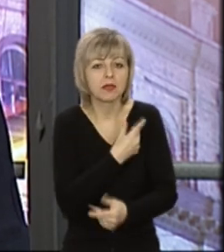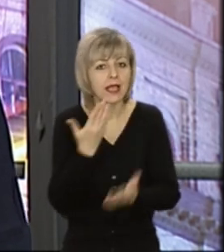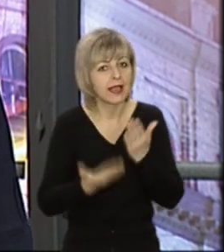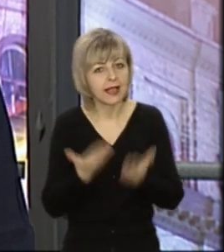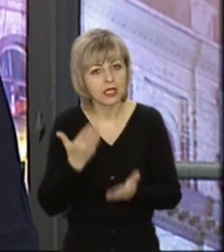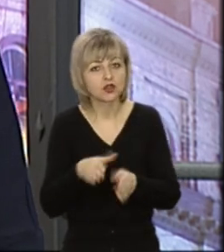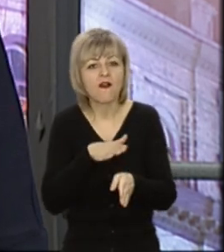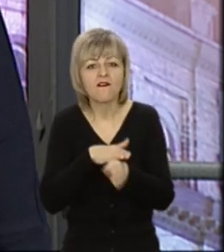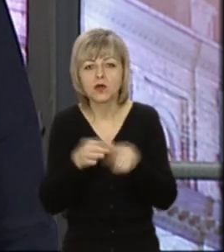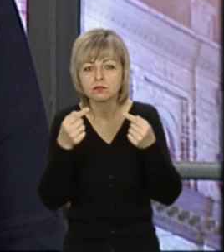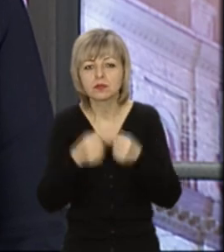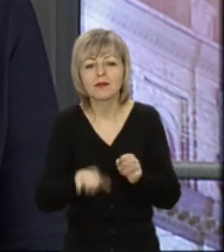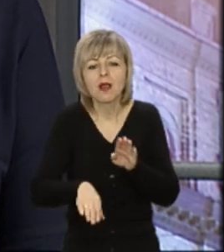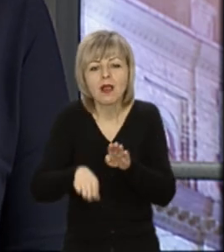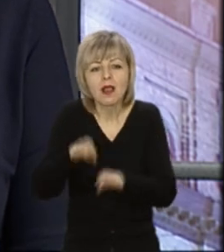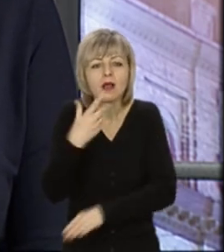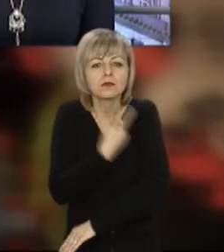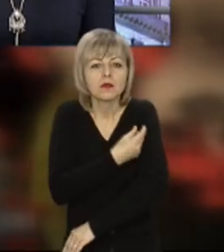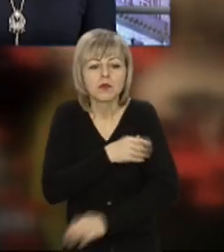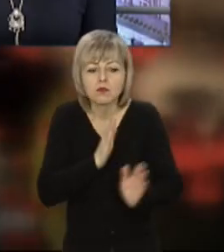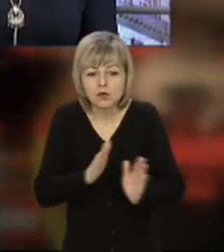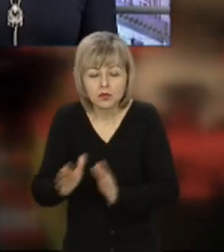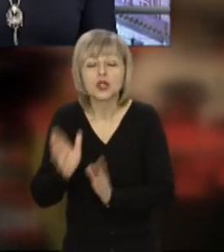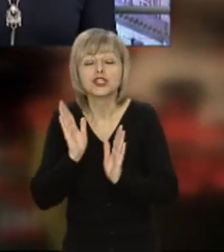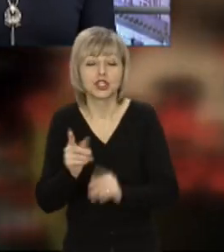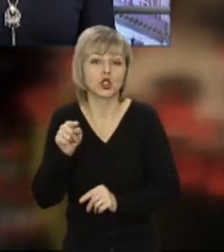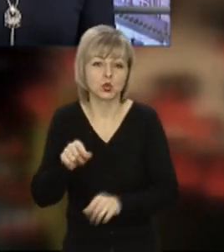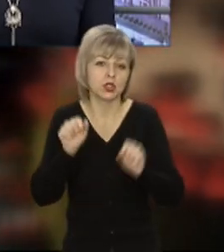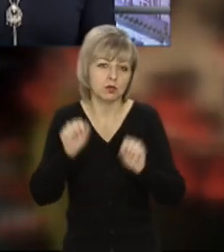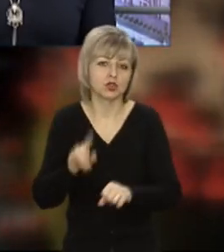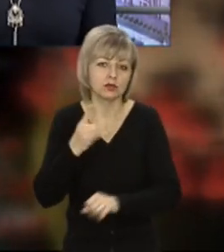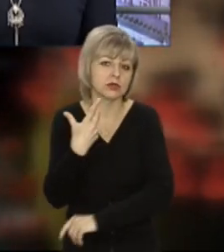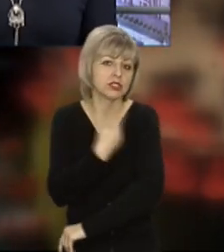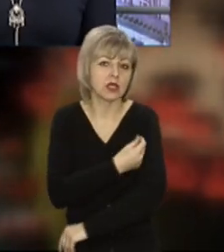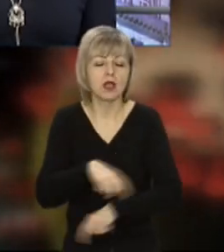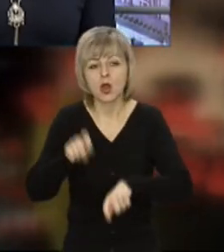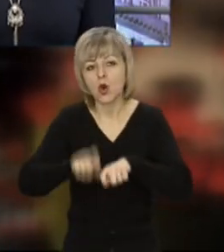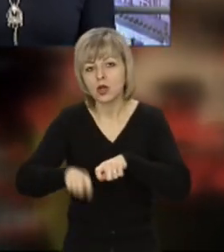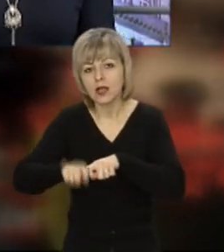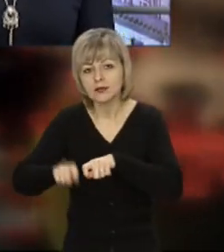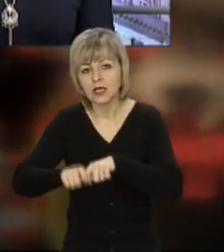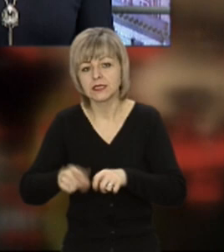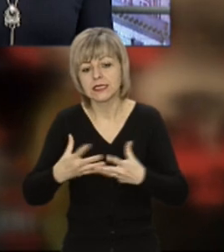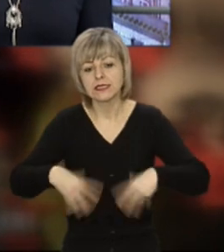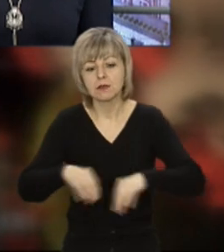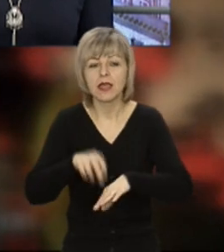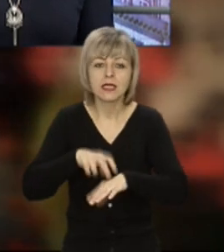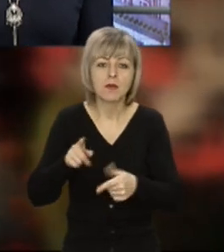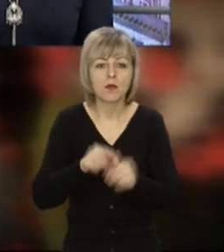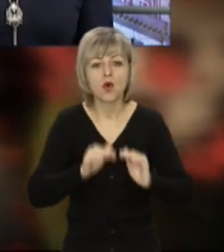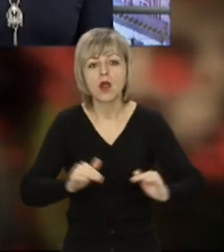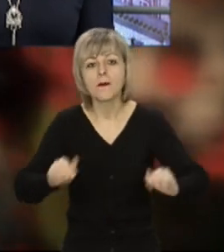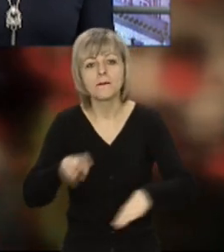виконаний календар щеплень іншими вакцинами, тільки тоді щеплюється дитина. Оглядається сімейним лікарем чи